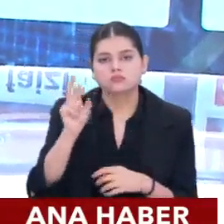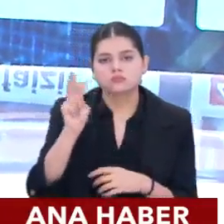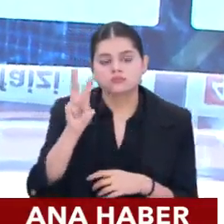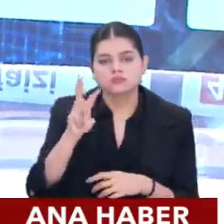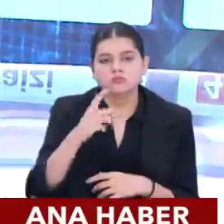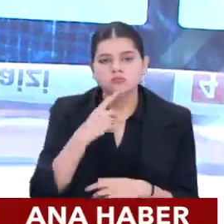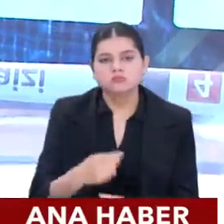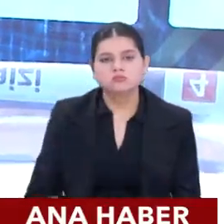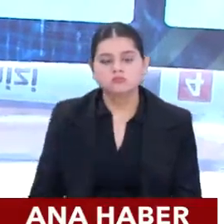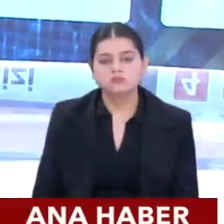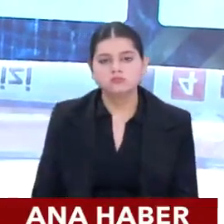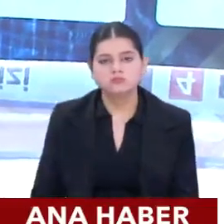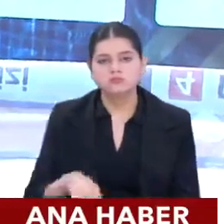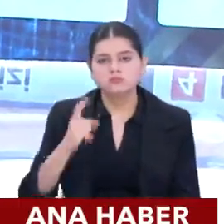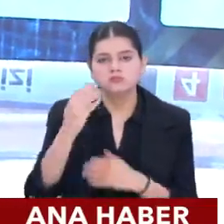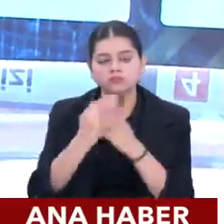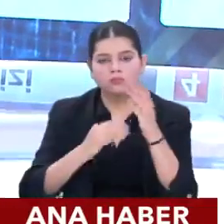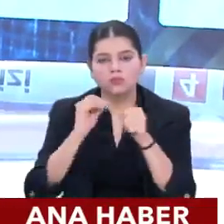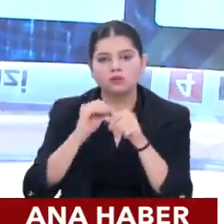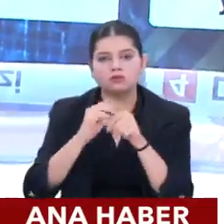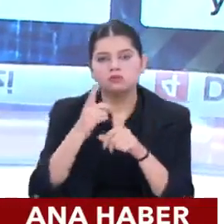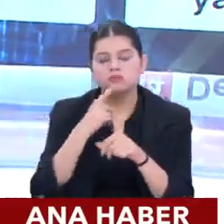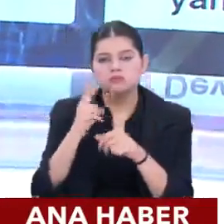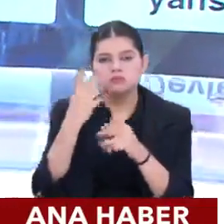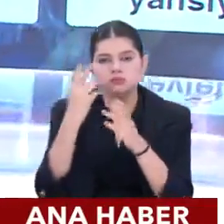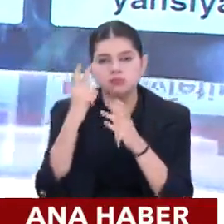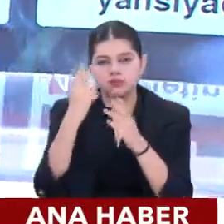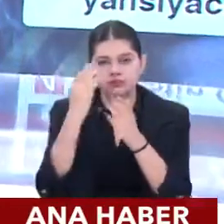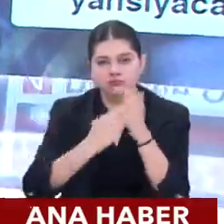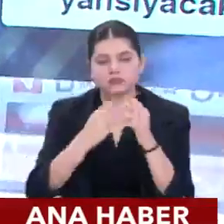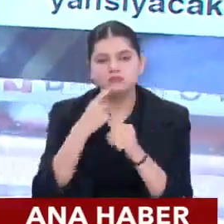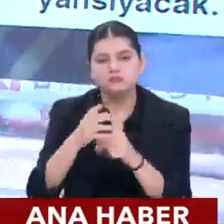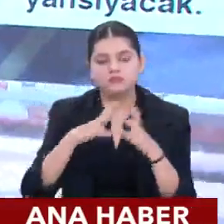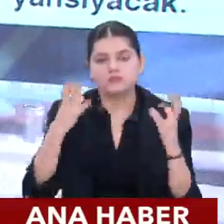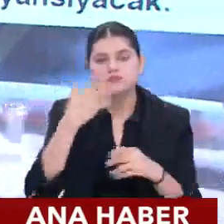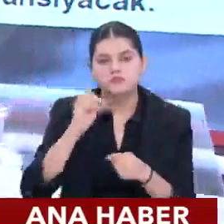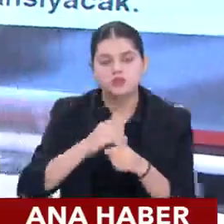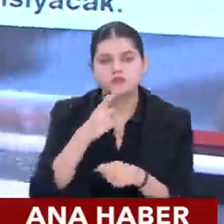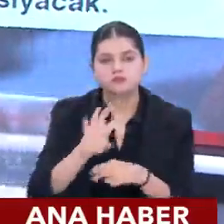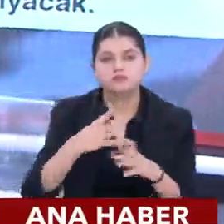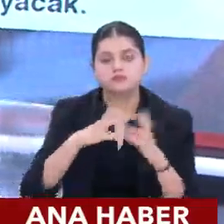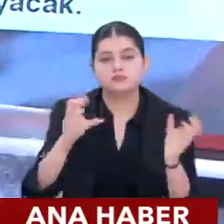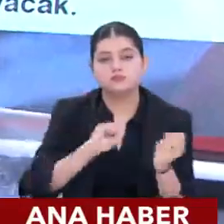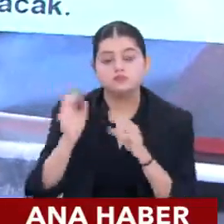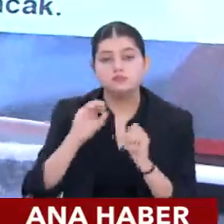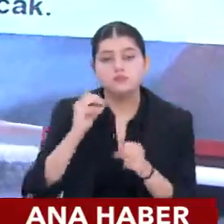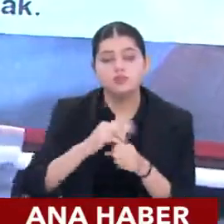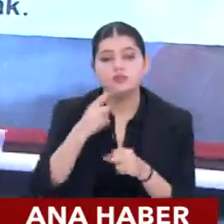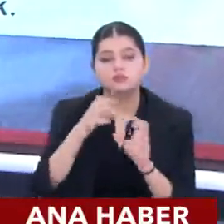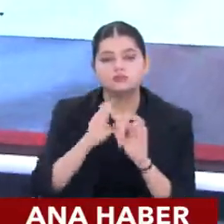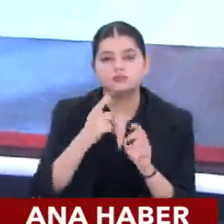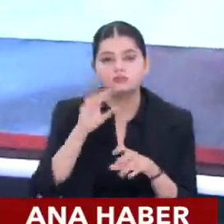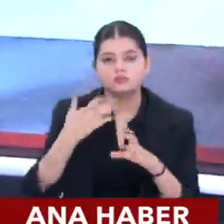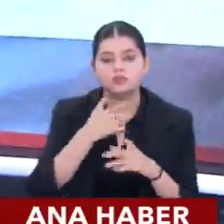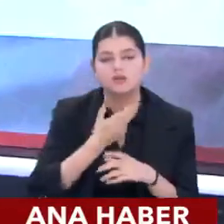2023'ün ilk çeyreğinin büyüme rakamları da, ikinci çeyreğinin özür dilerim büyüme rakamları da açıklanacak. Onlar daha çok ihracatçıyı ilgilendiriyor.